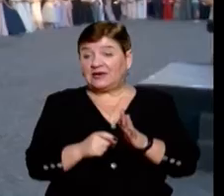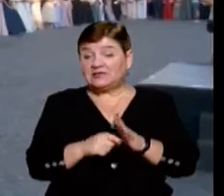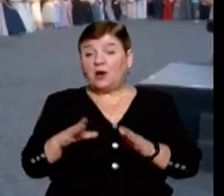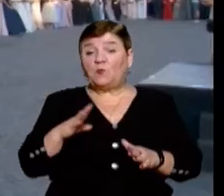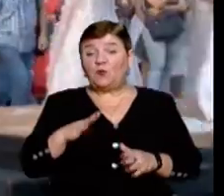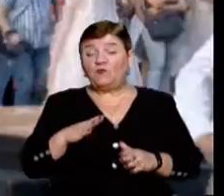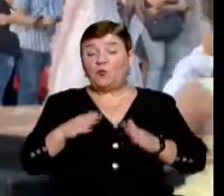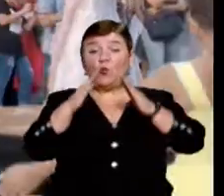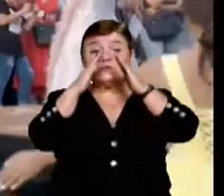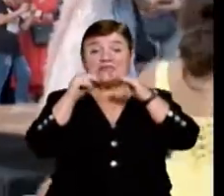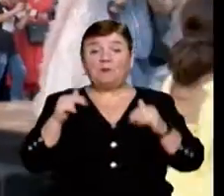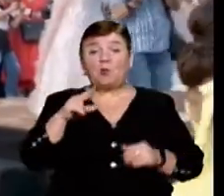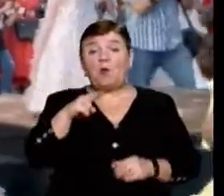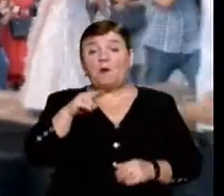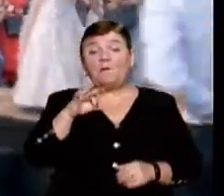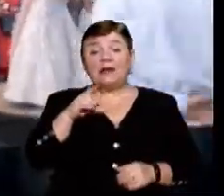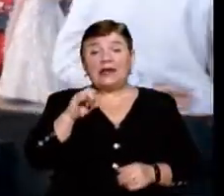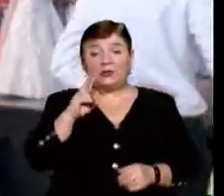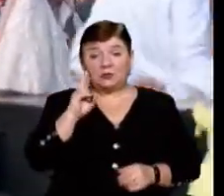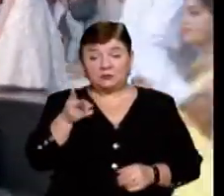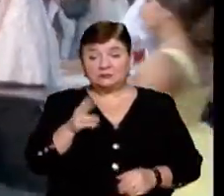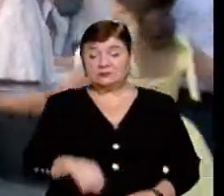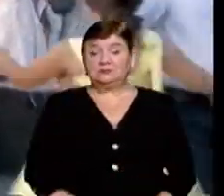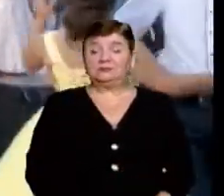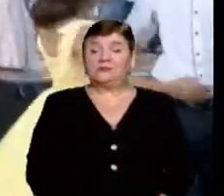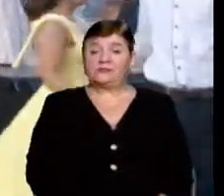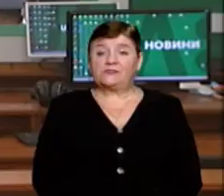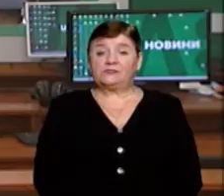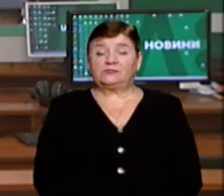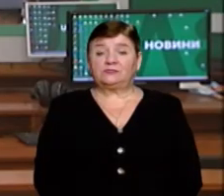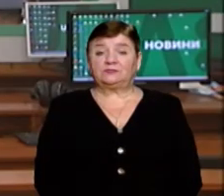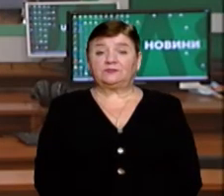у замку Баланок. Руслана Гостюк, Валерій Міхліченко, новини на Суспільному.